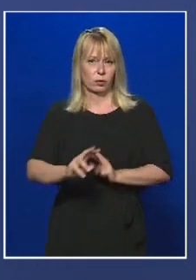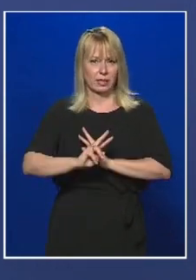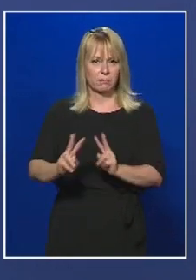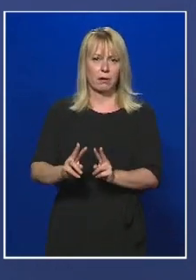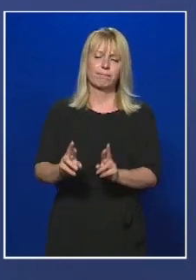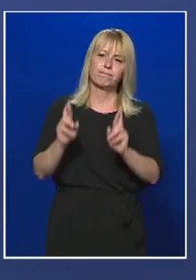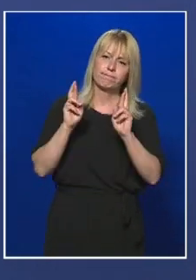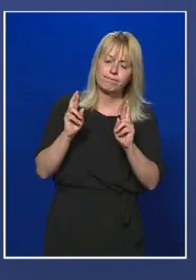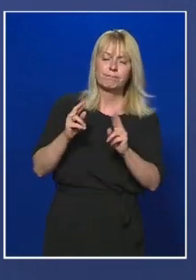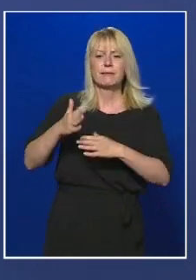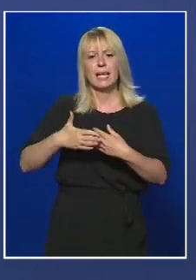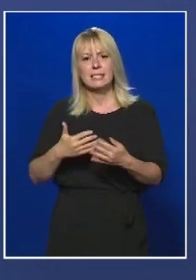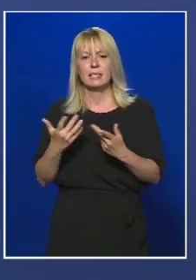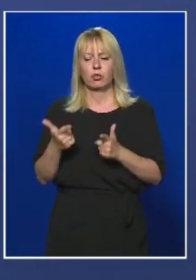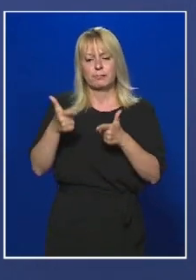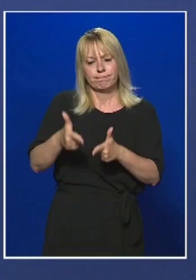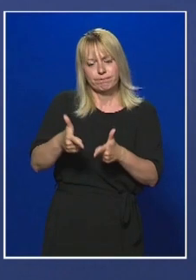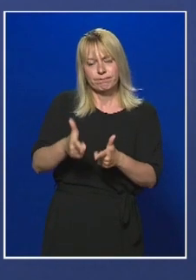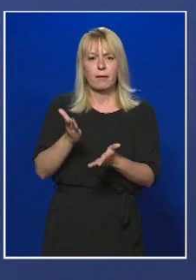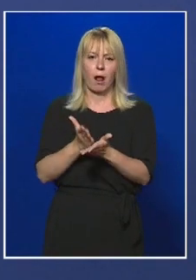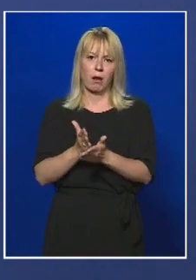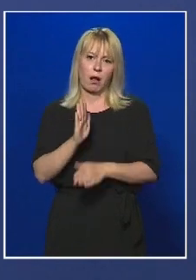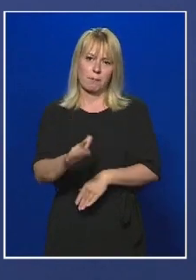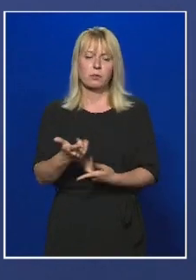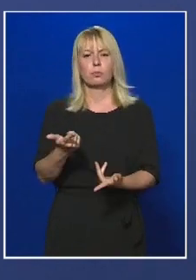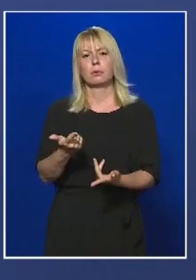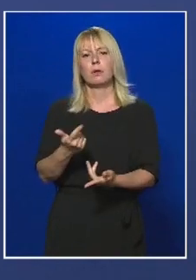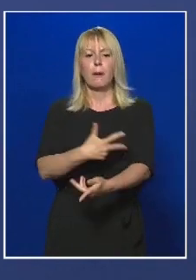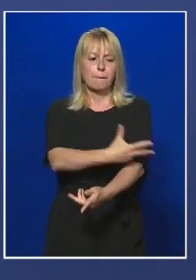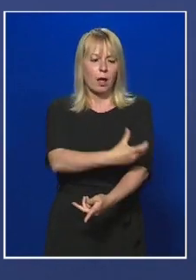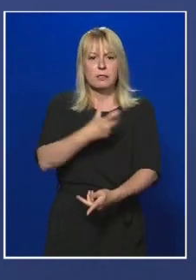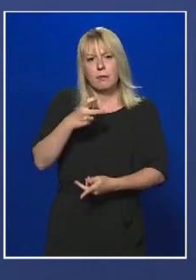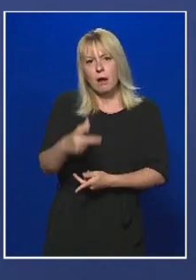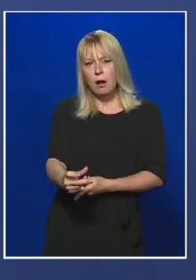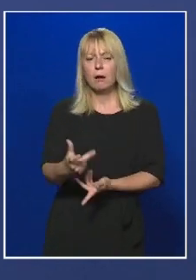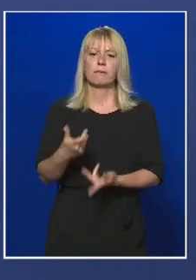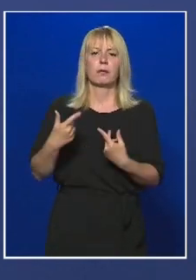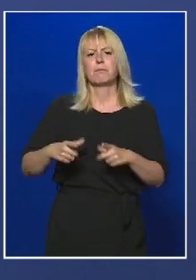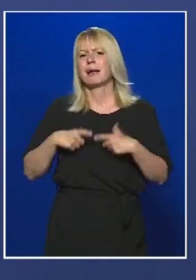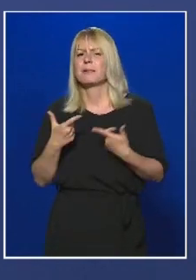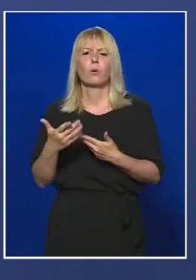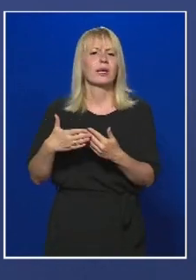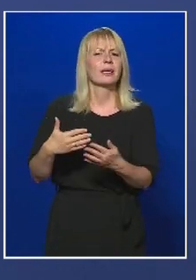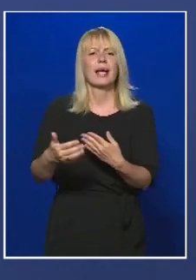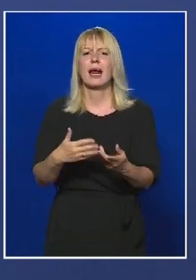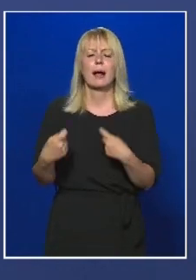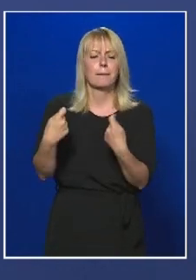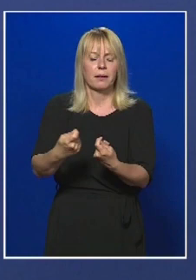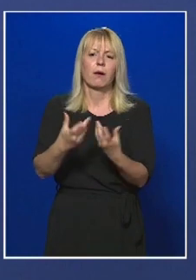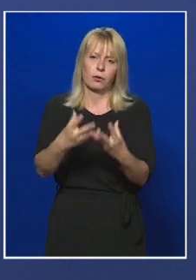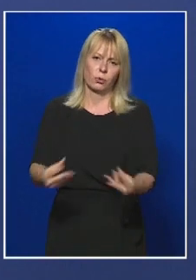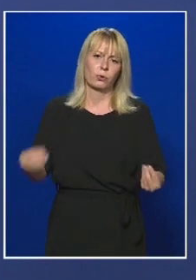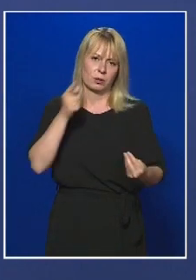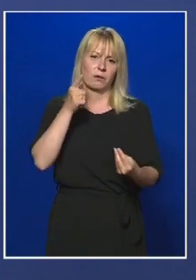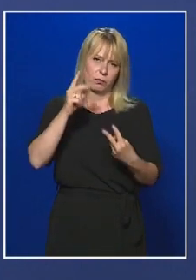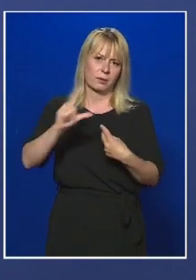abban, hogy azokkal a kezelésekkel, amiket alkalmazunk, akár a plazmaterápiát, akár a biológiai terápiákra gondolok, ők ő is gyógyultan fog